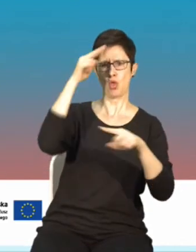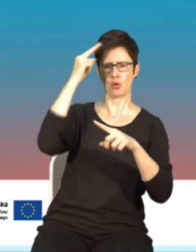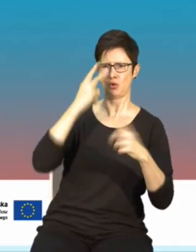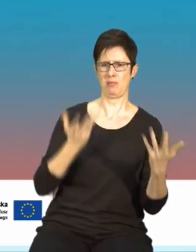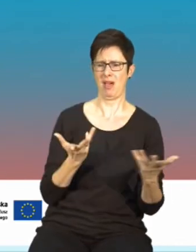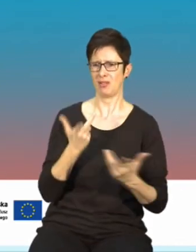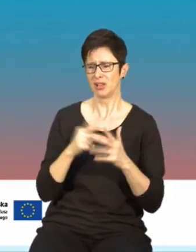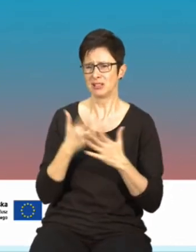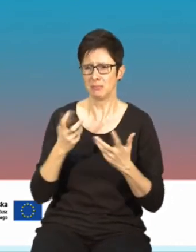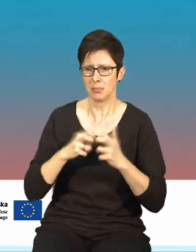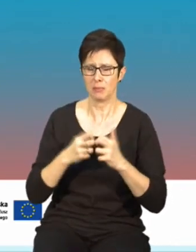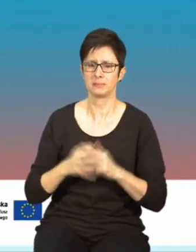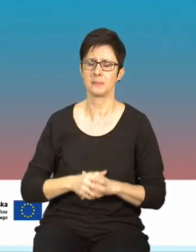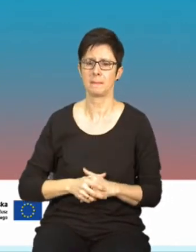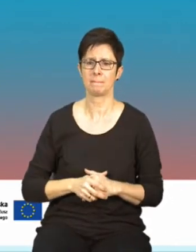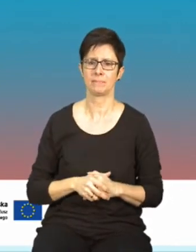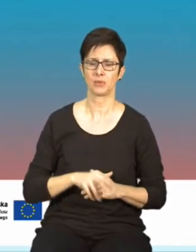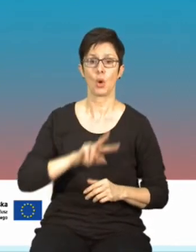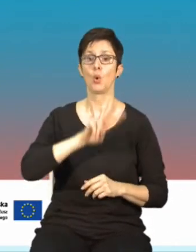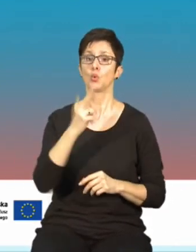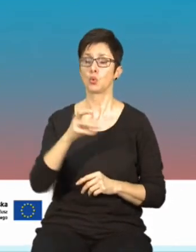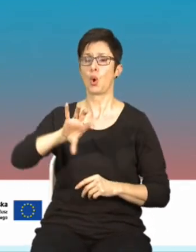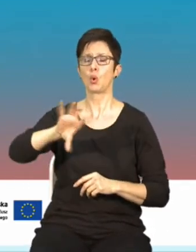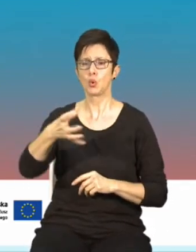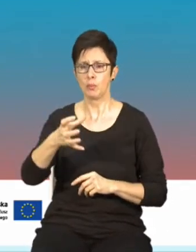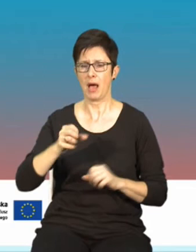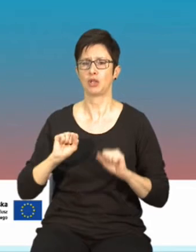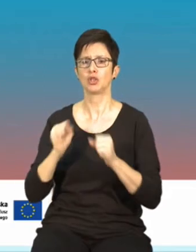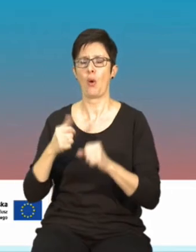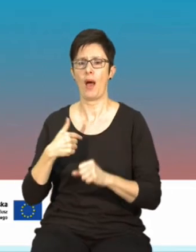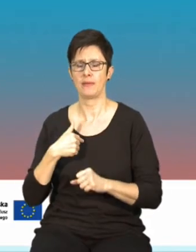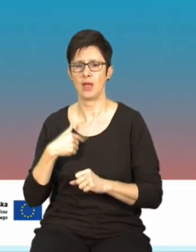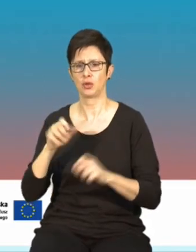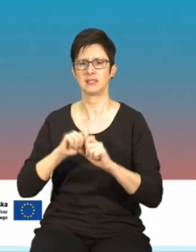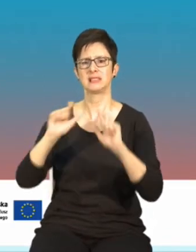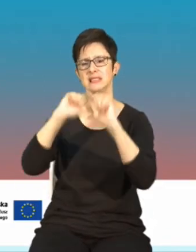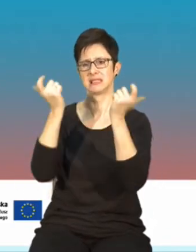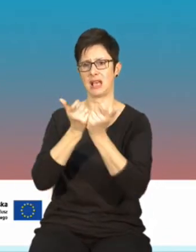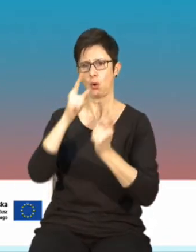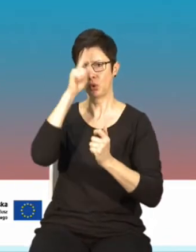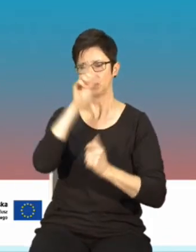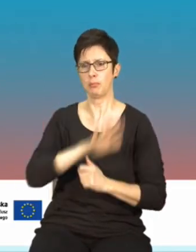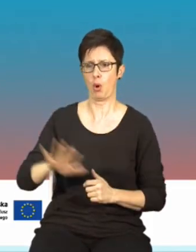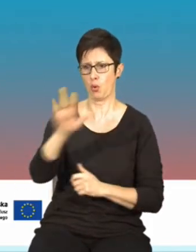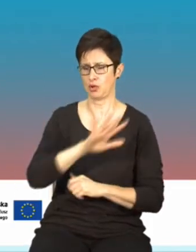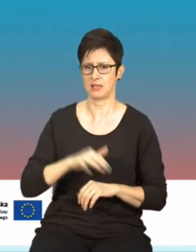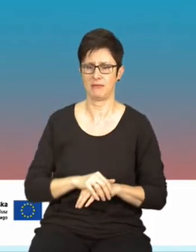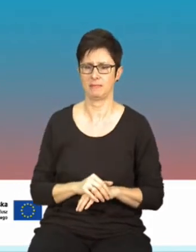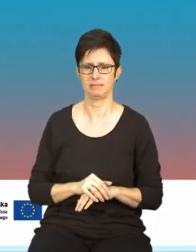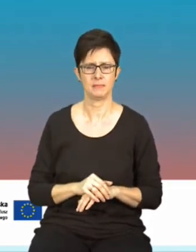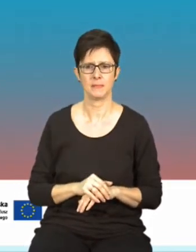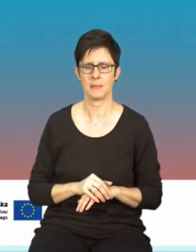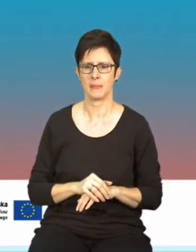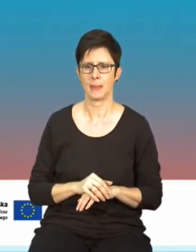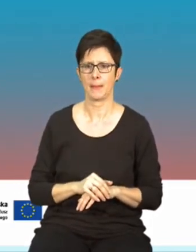naszych działań jest szeroka. jest w zasadzie całość społeczeństwa. Nie da się, nie da